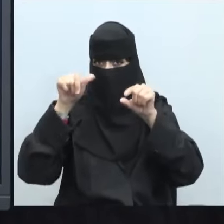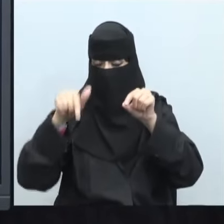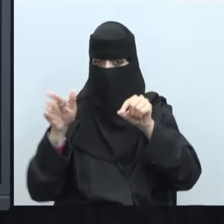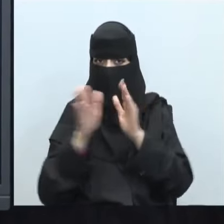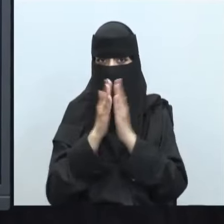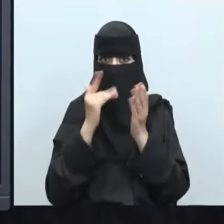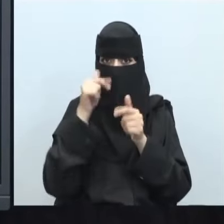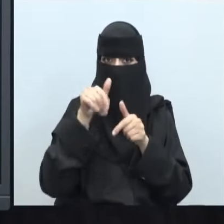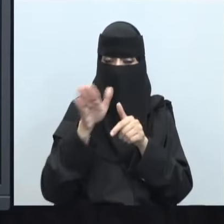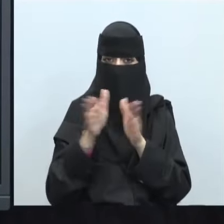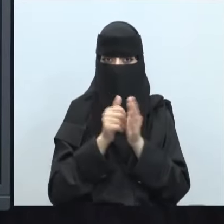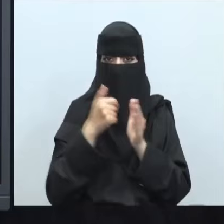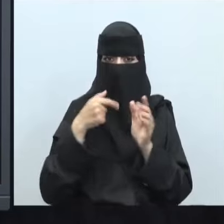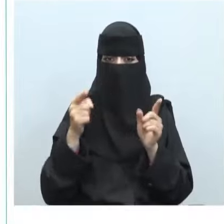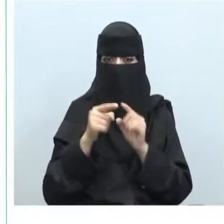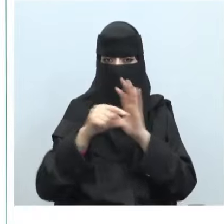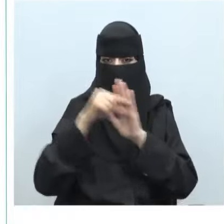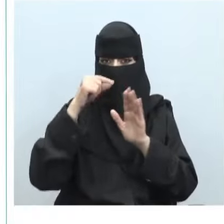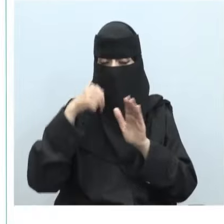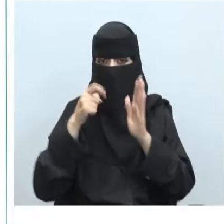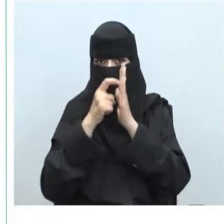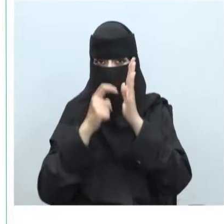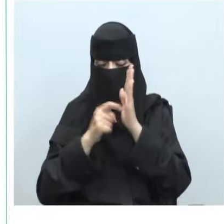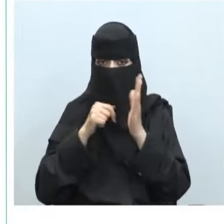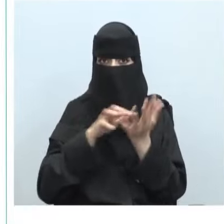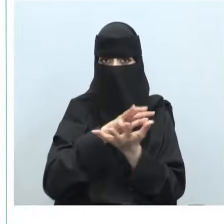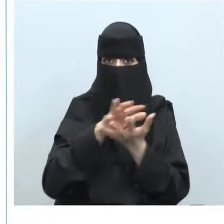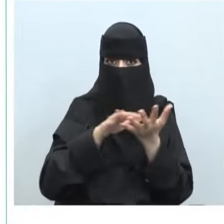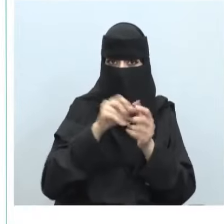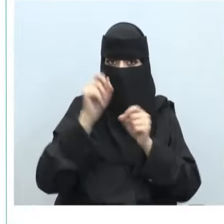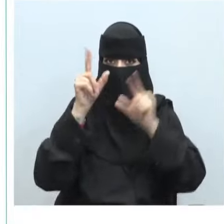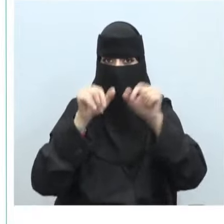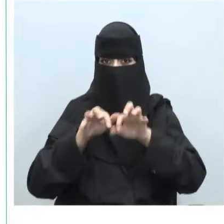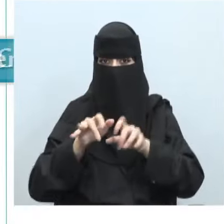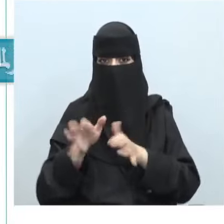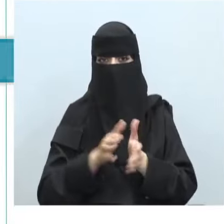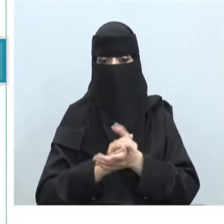بالكتاب تحت عنوان أنظمة الجرائم الإلكترونية